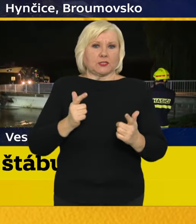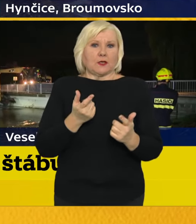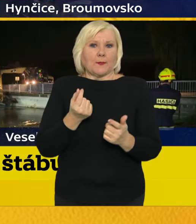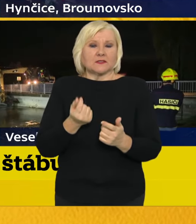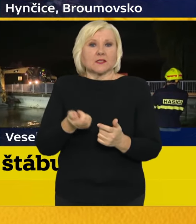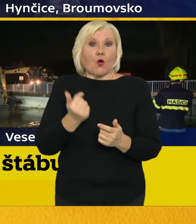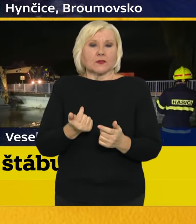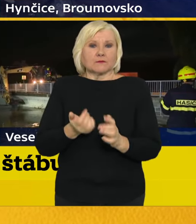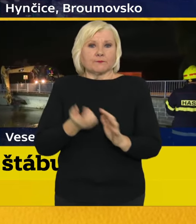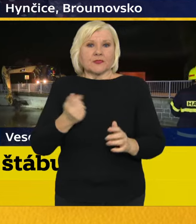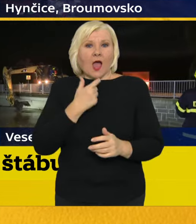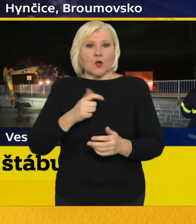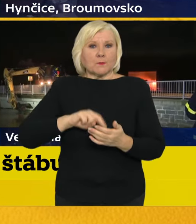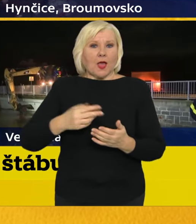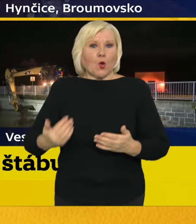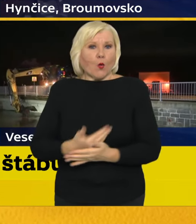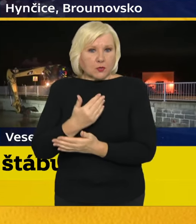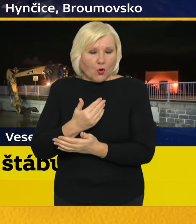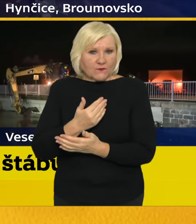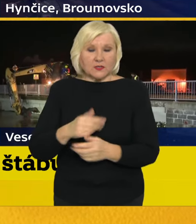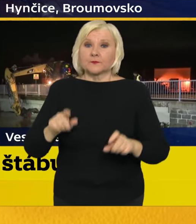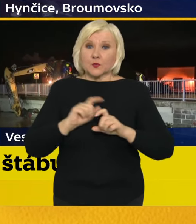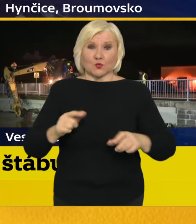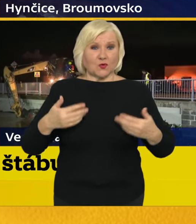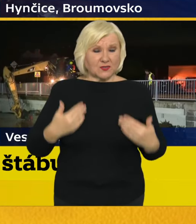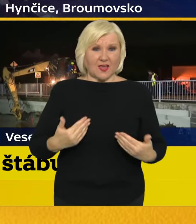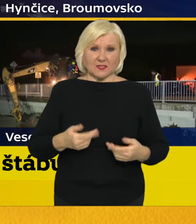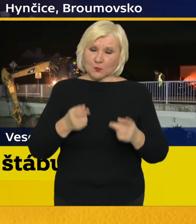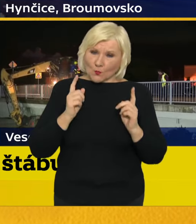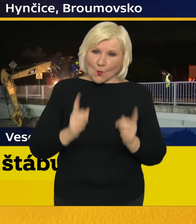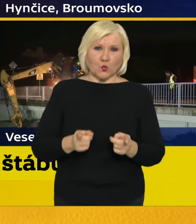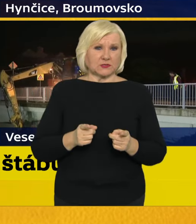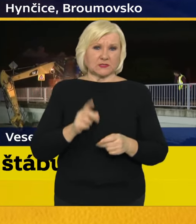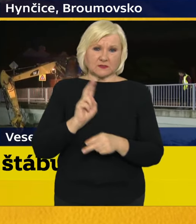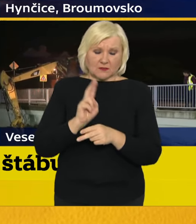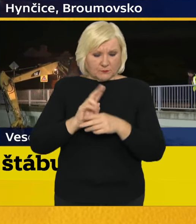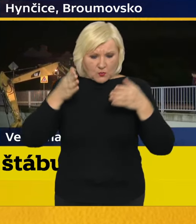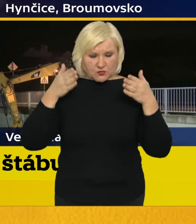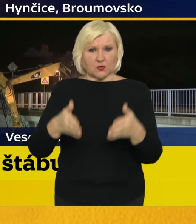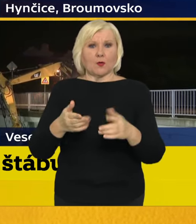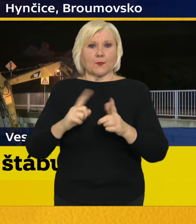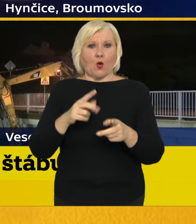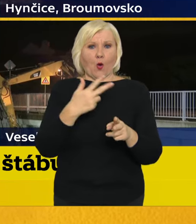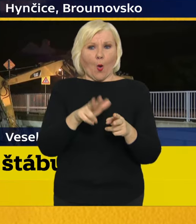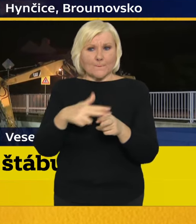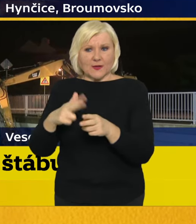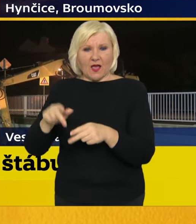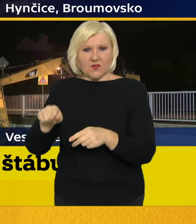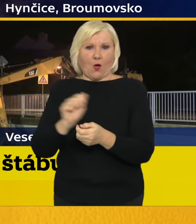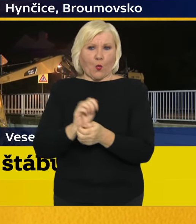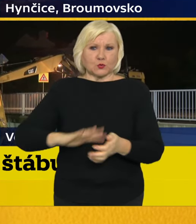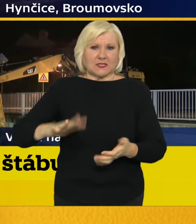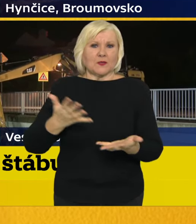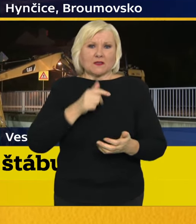národního plánu obnovy. Protože teď opravdu je potřeba zacílit maximum pozornosti na obnovu toho území. Budeme